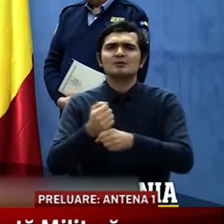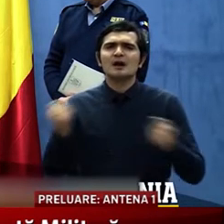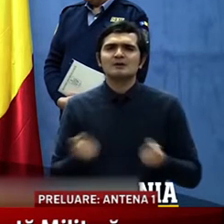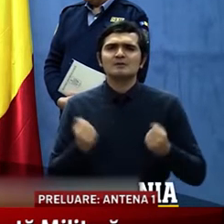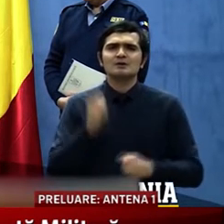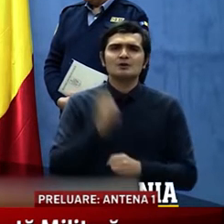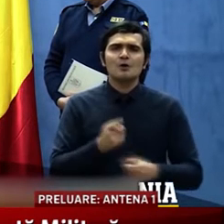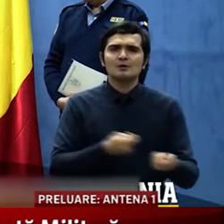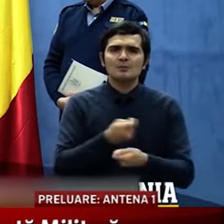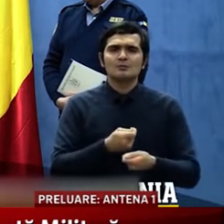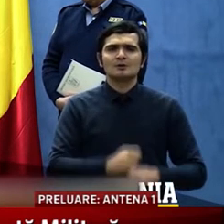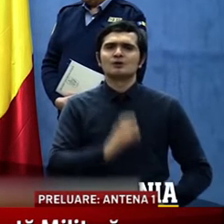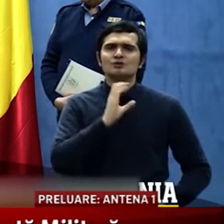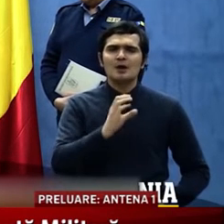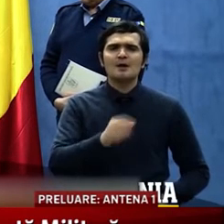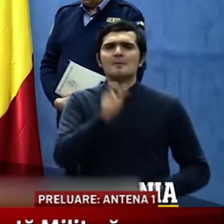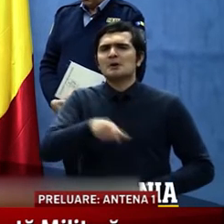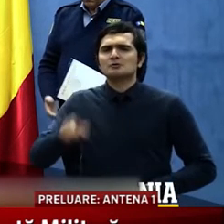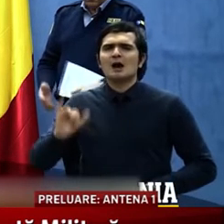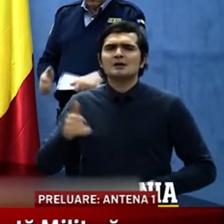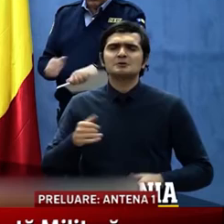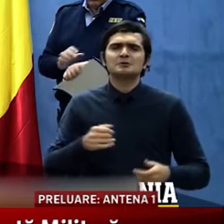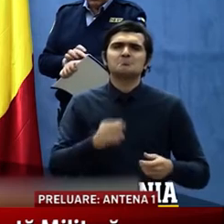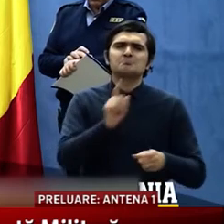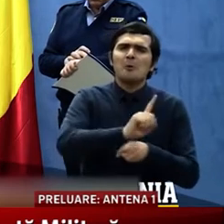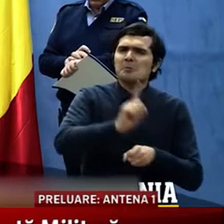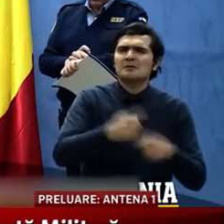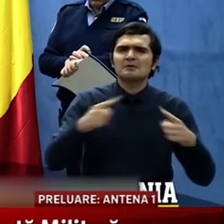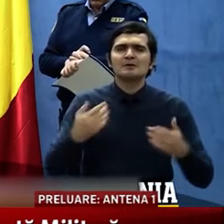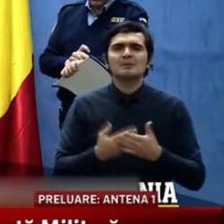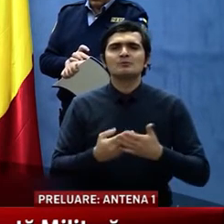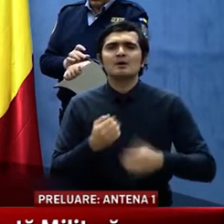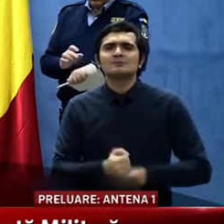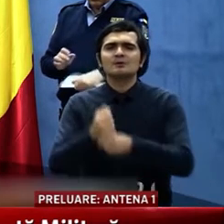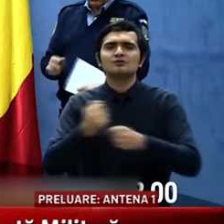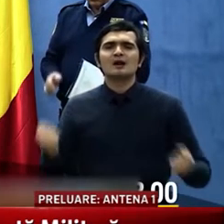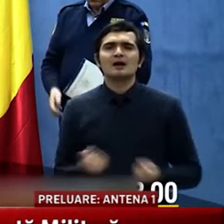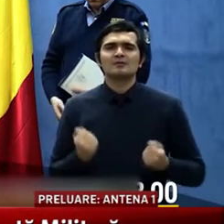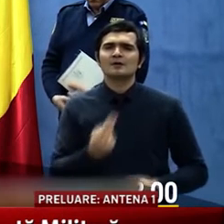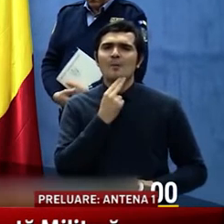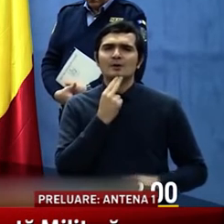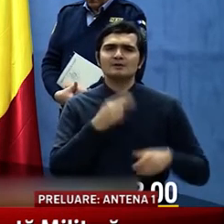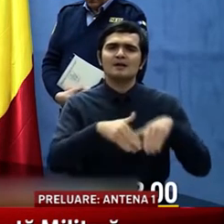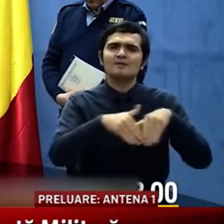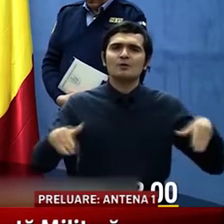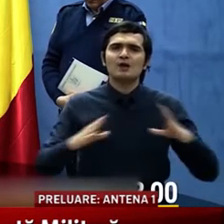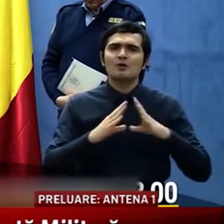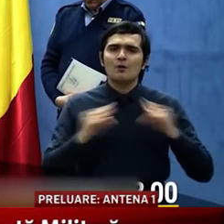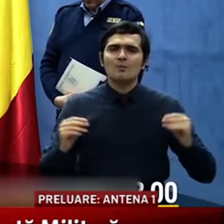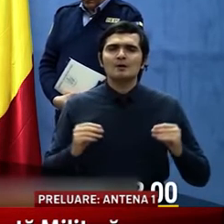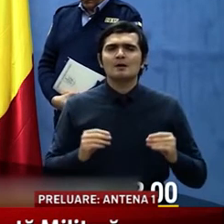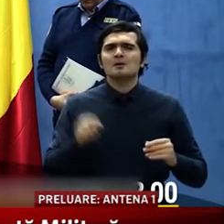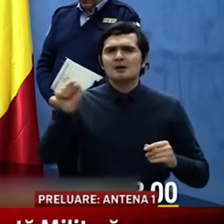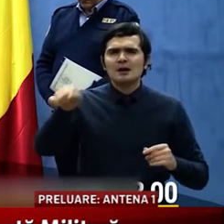Personal și mijloace logistice pentru sprijinirea activităților Poliției de Frontieră Române în